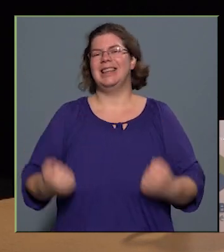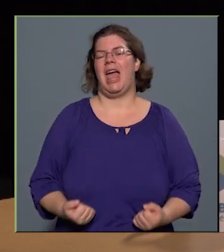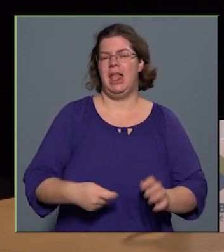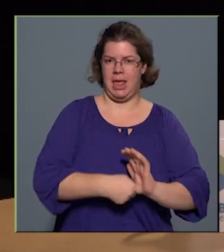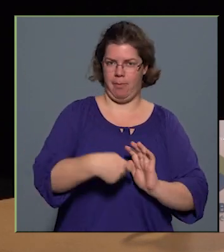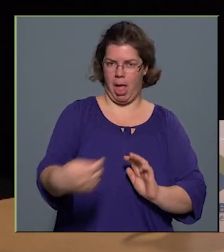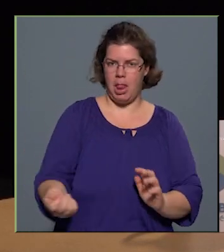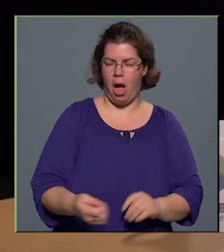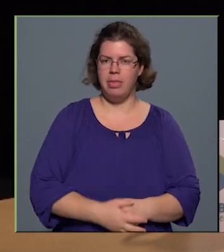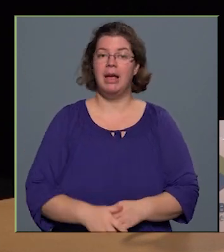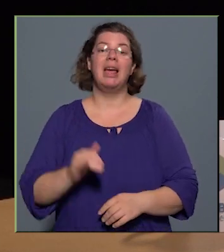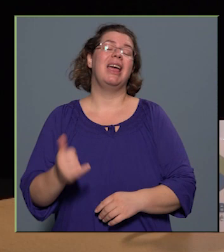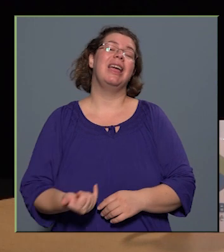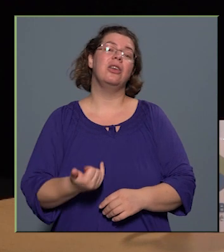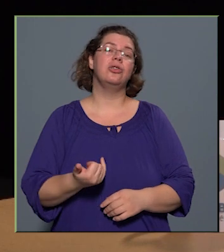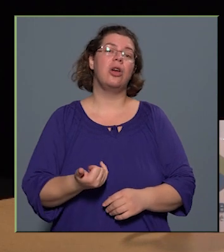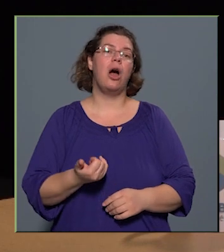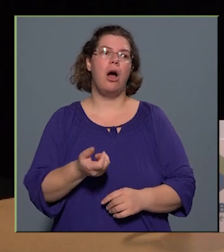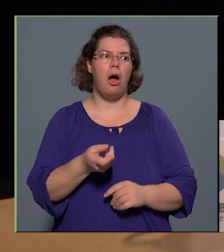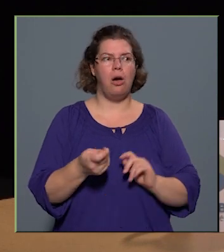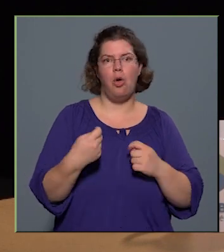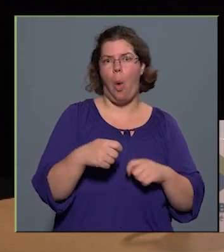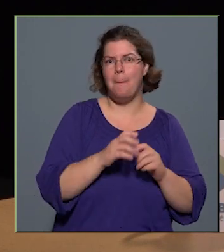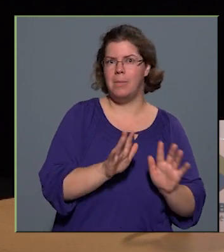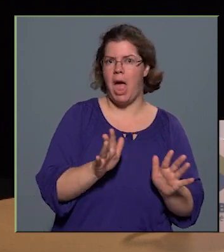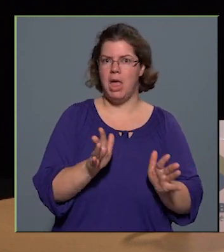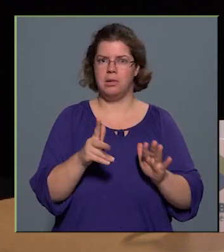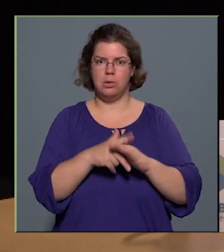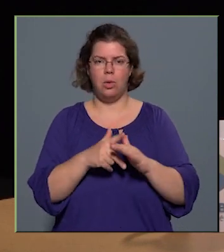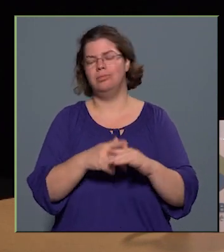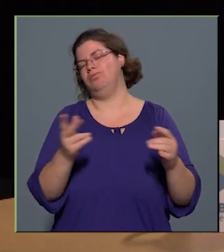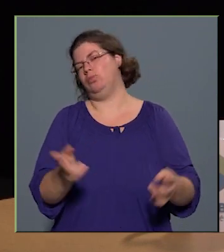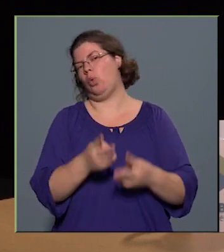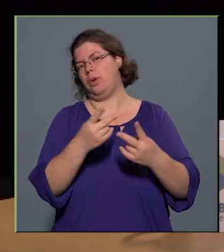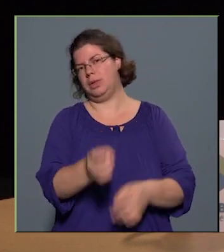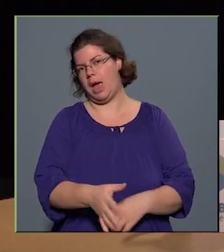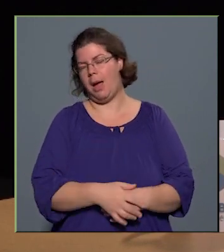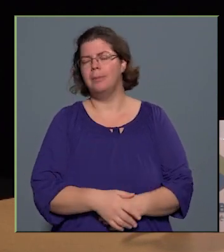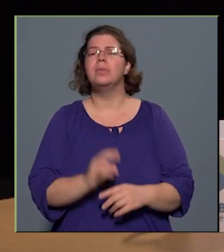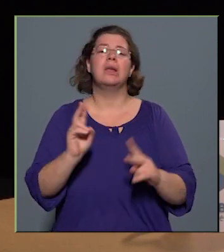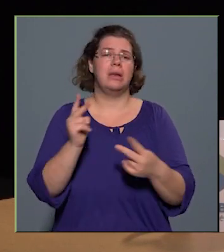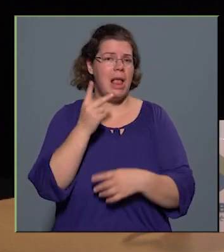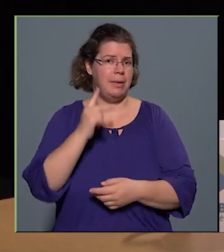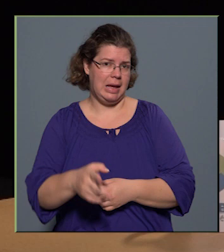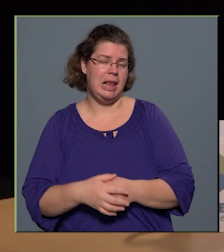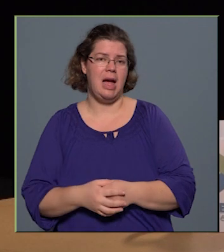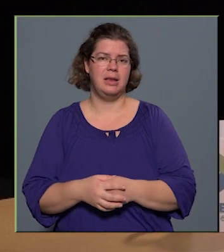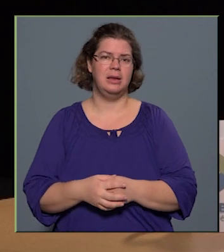eladni, és a commerce dolgokat pedig könnyebb. Ugye ez lehetett látni